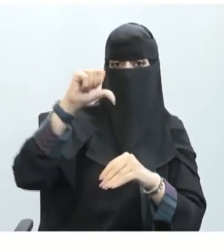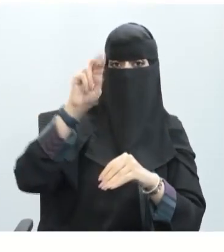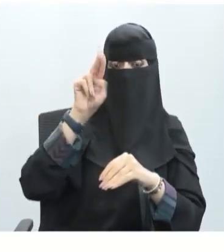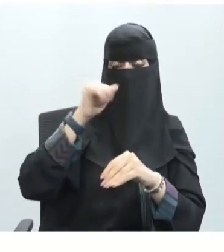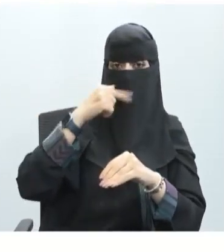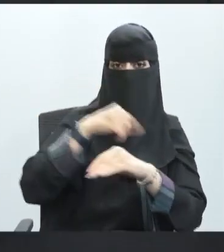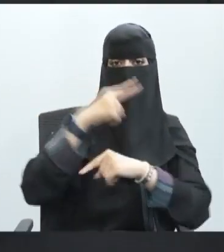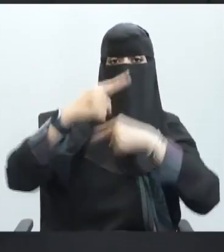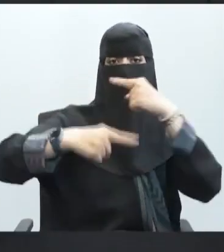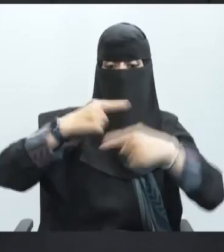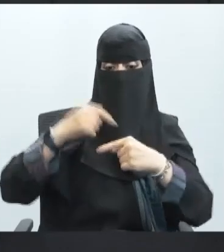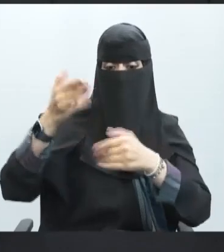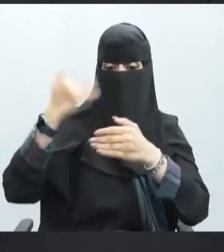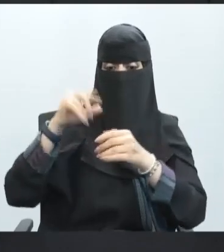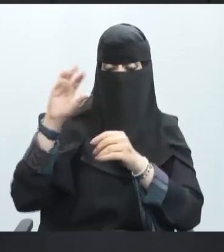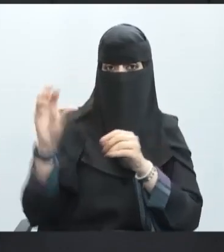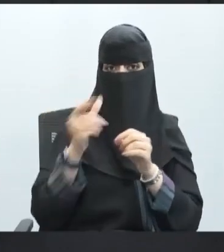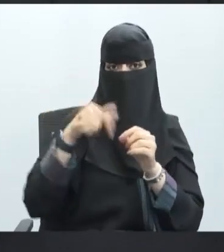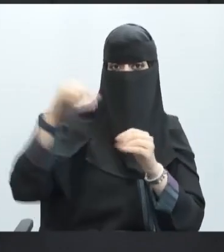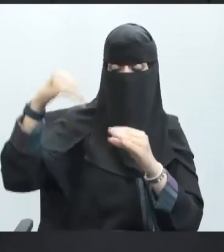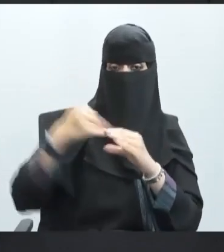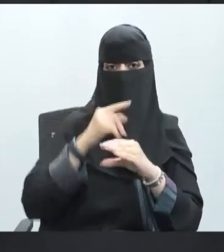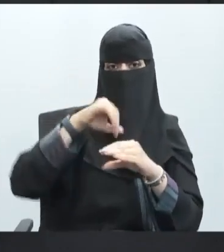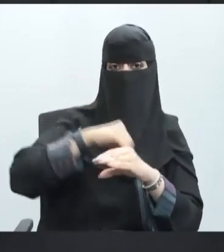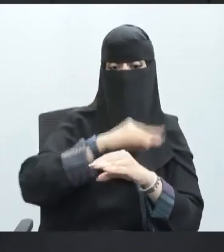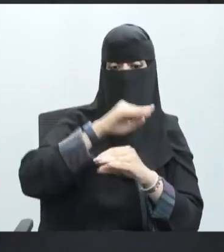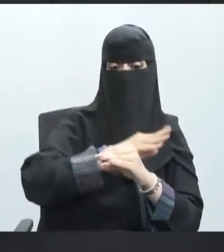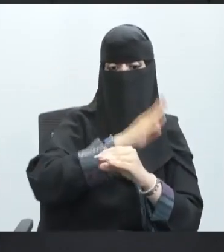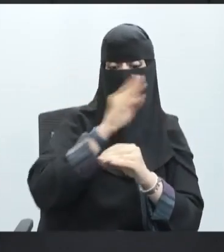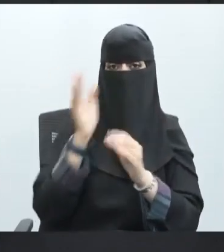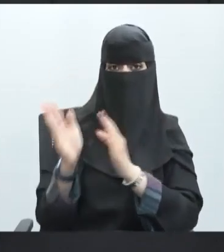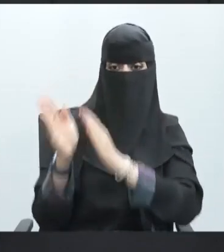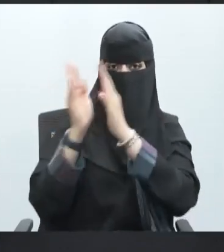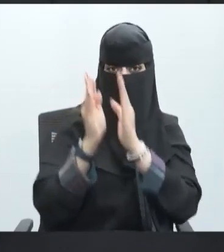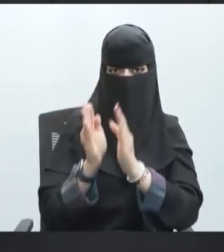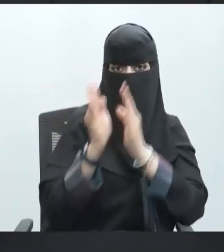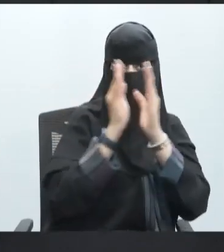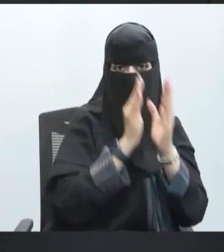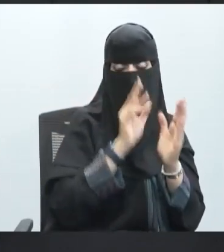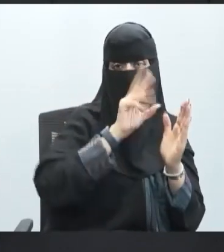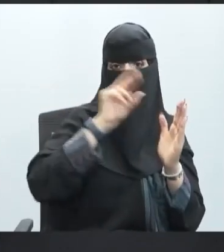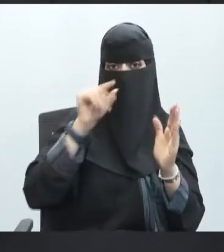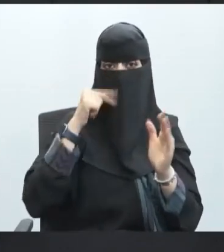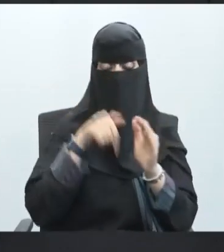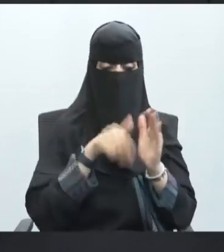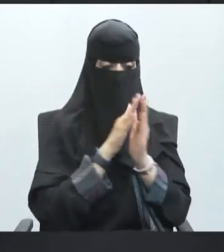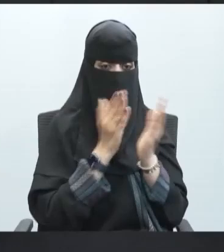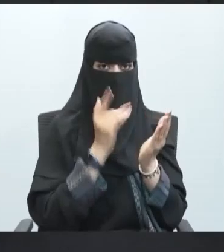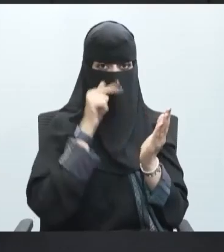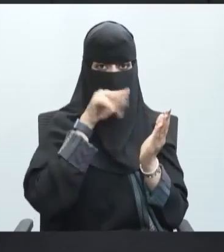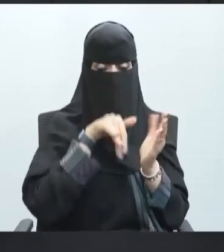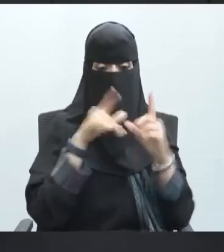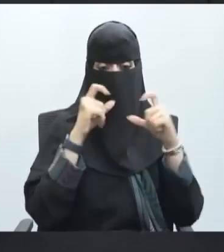ثم تتبع هذه العملية فينتقل هذا السوديوم للمنطقة التالية ثم المنطقة التالية مثل ما أظهر لنا الكتاب في